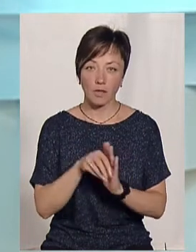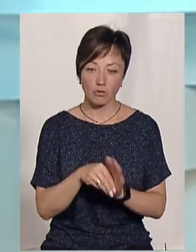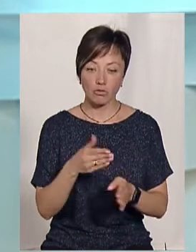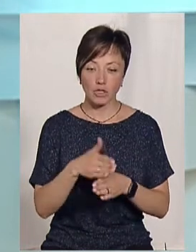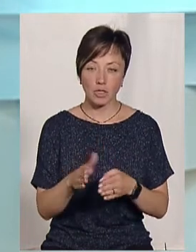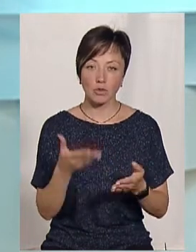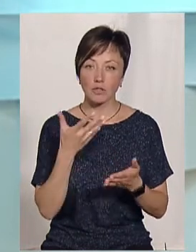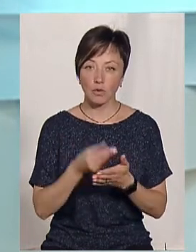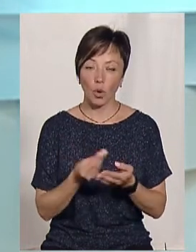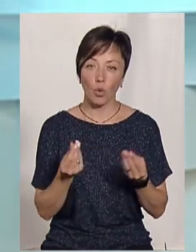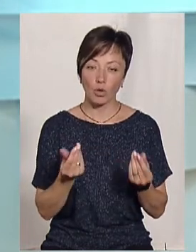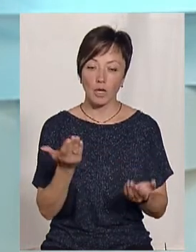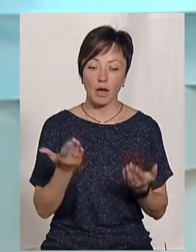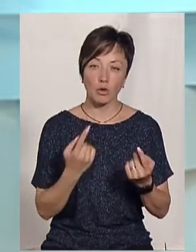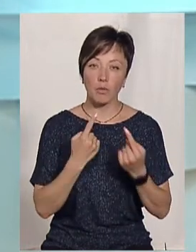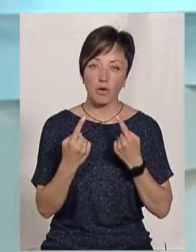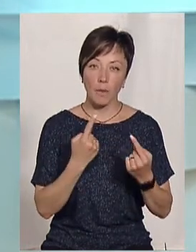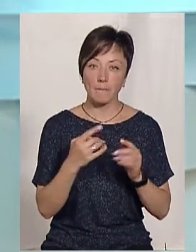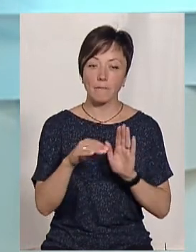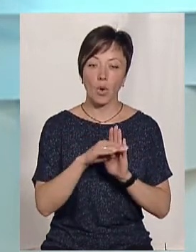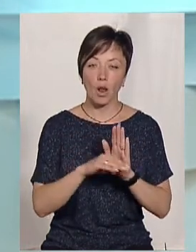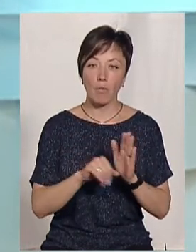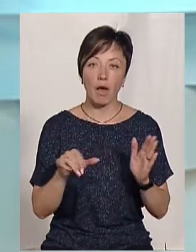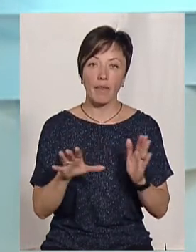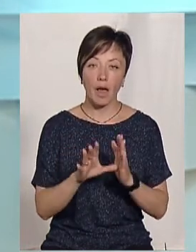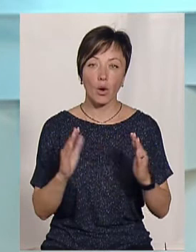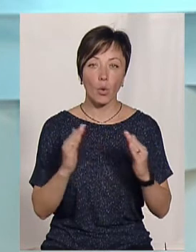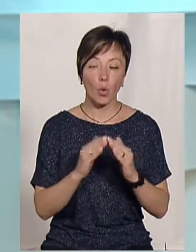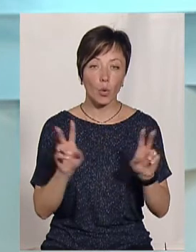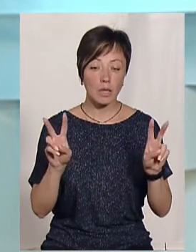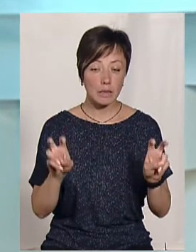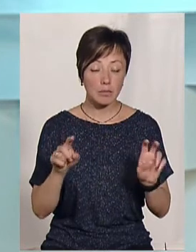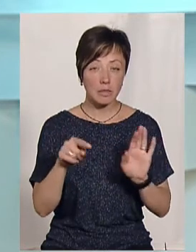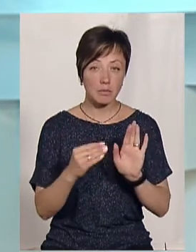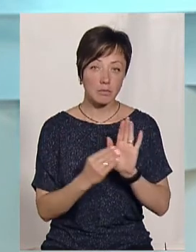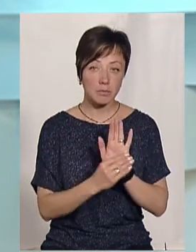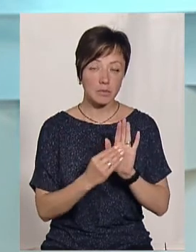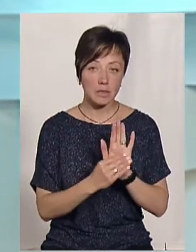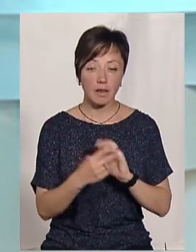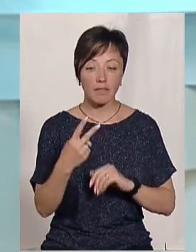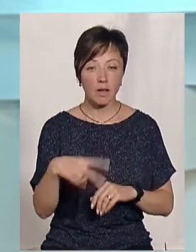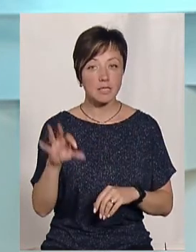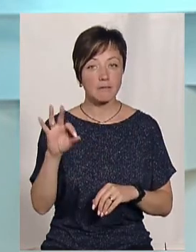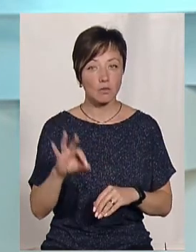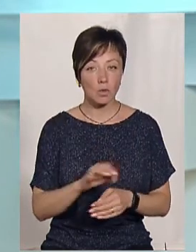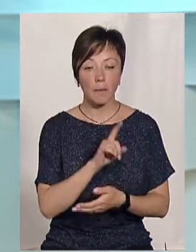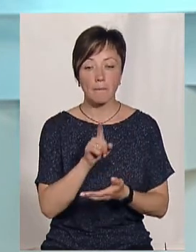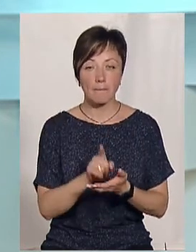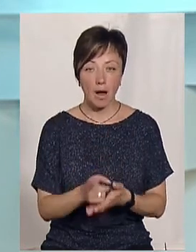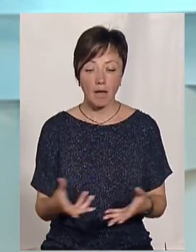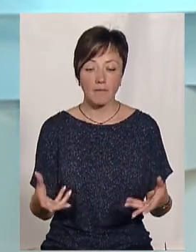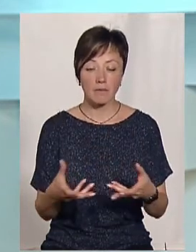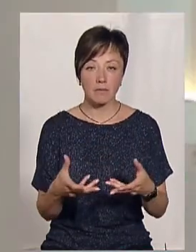частину своїх коштів. Якщо поговорити про програму енергодім, там прописано, що як мінімум 20% має